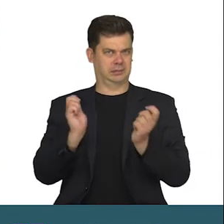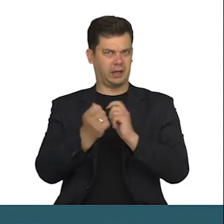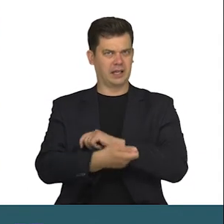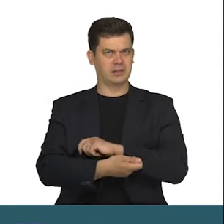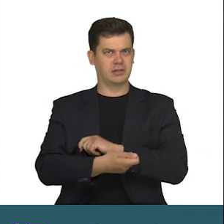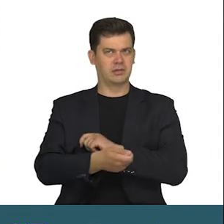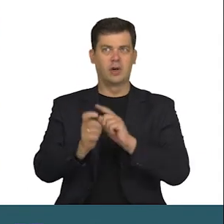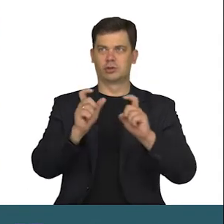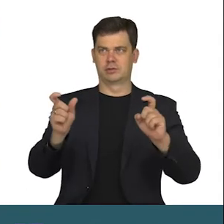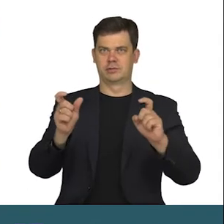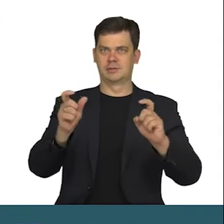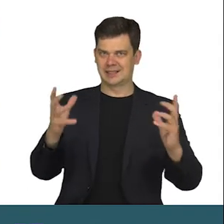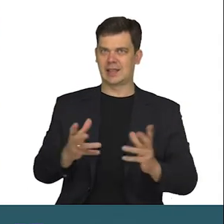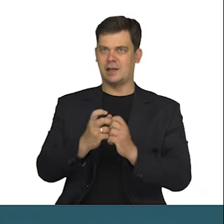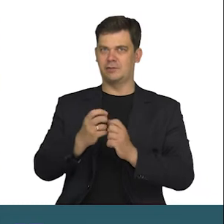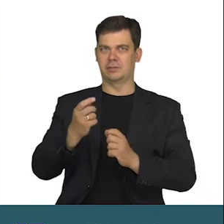Czy odnajdziemy siebie?